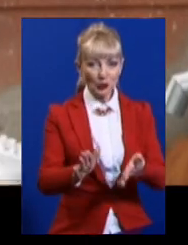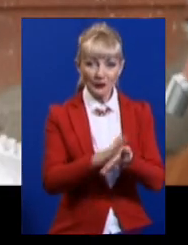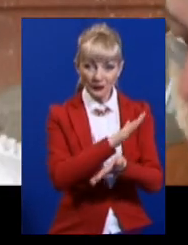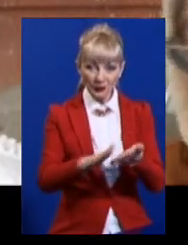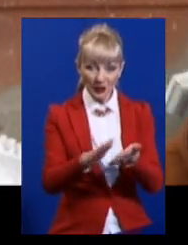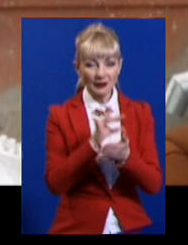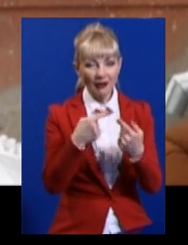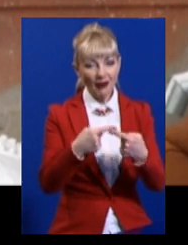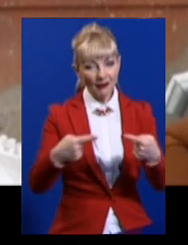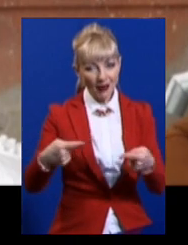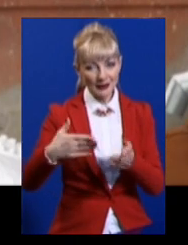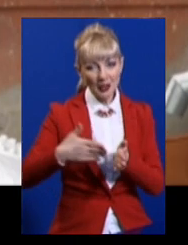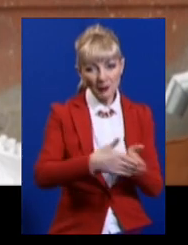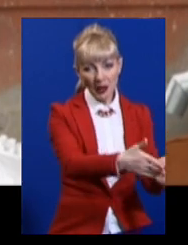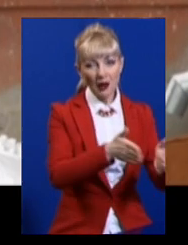всіляки.